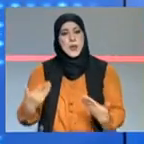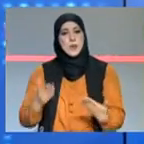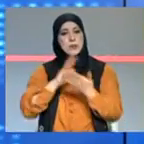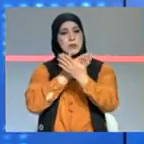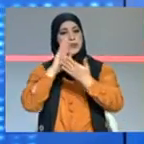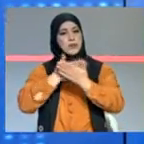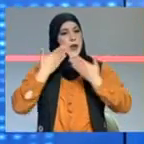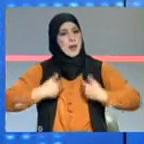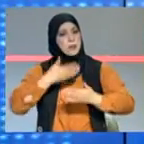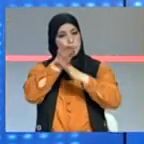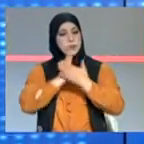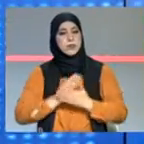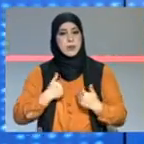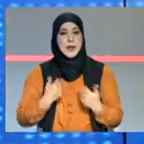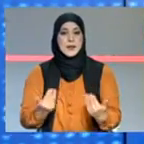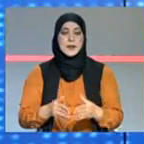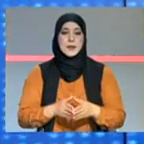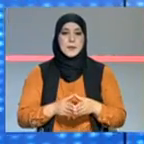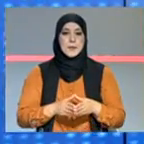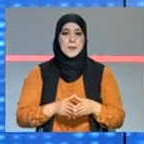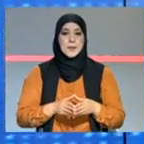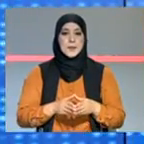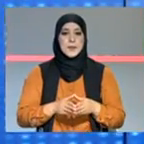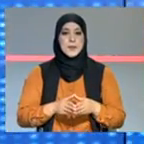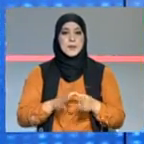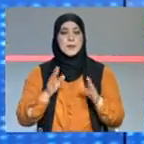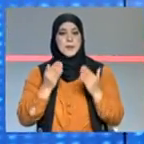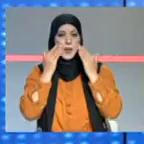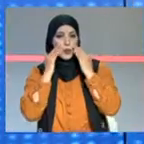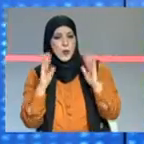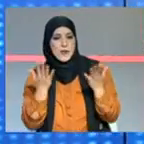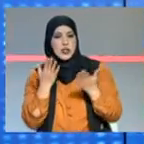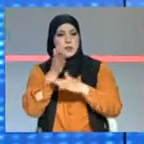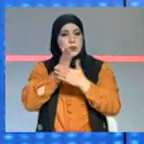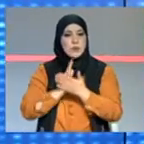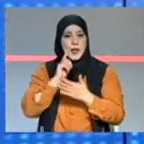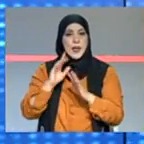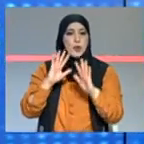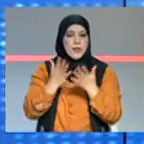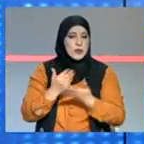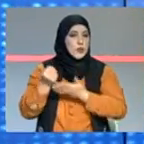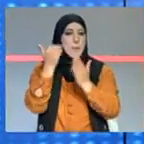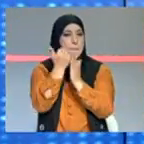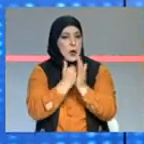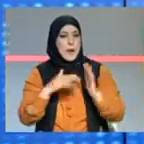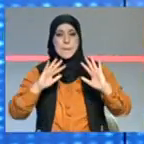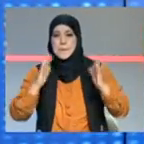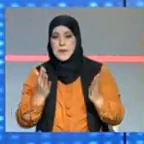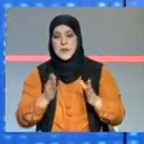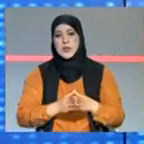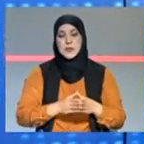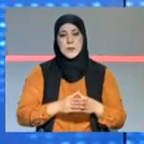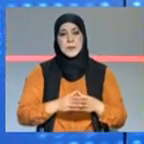معناها الحكومة يعضاء الحكومة قولونا شوفوا كيفاش تقدموا ونجموش نعاونوك ستغاء نوك لهين نقدموا